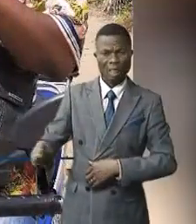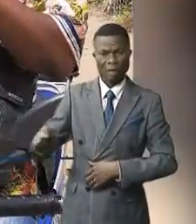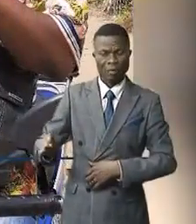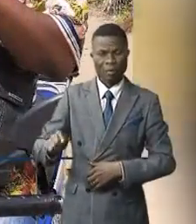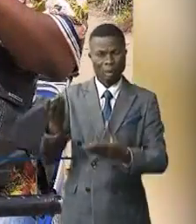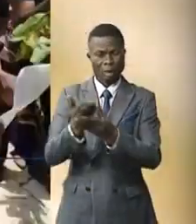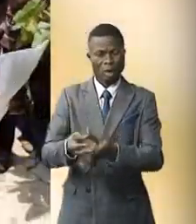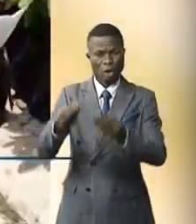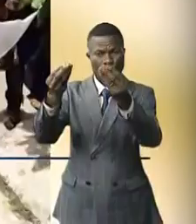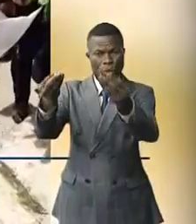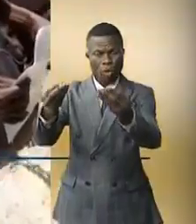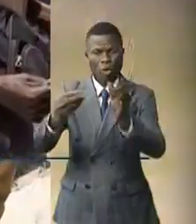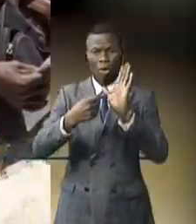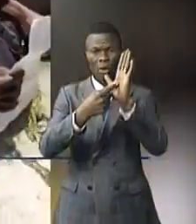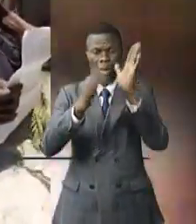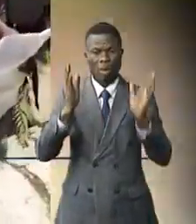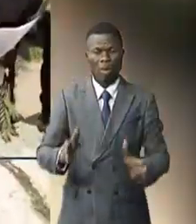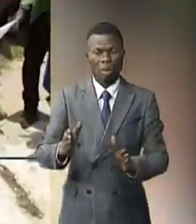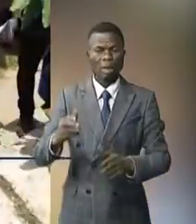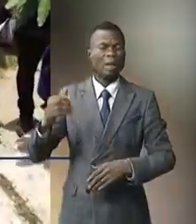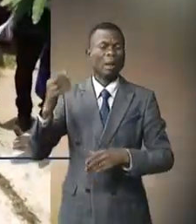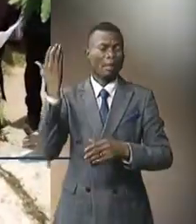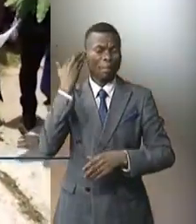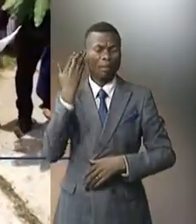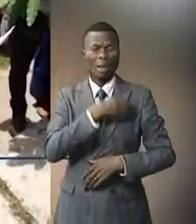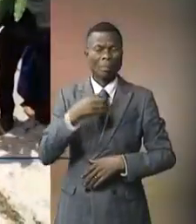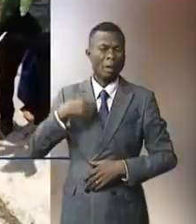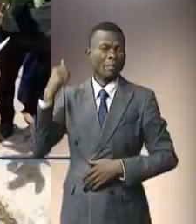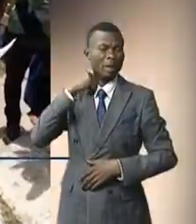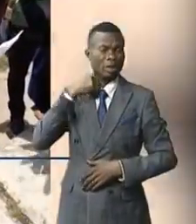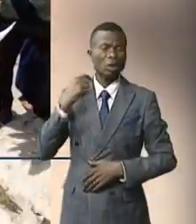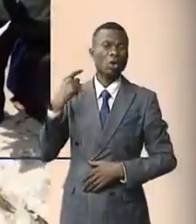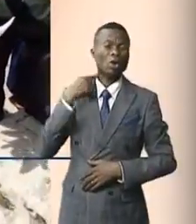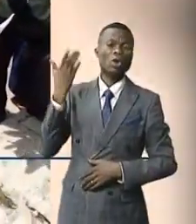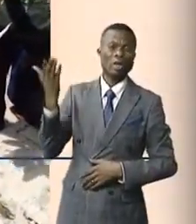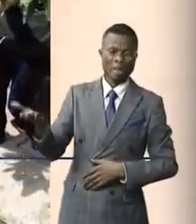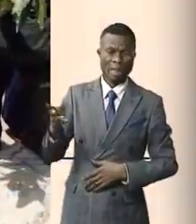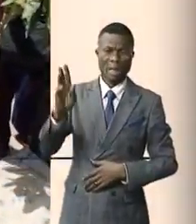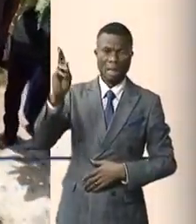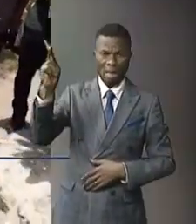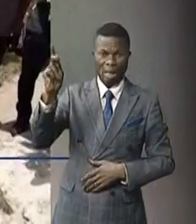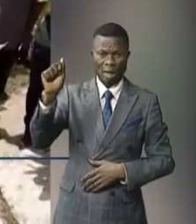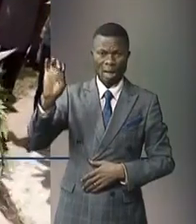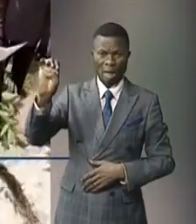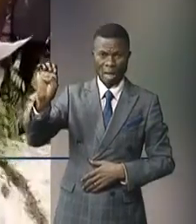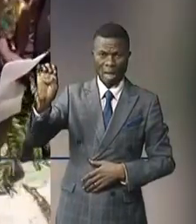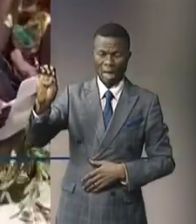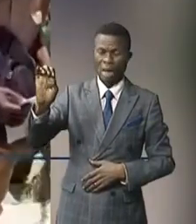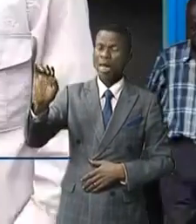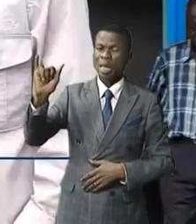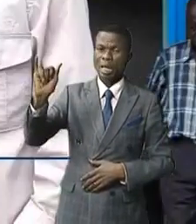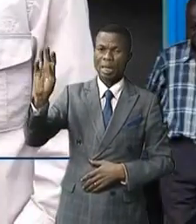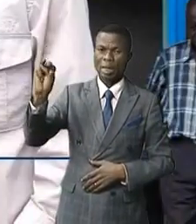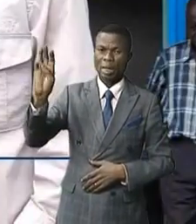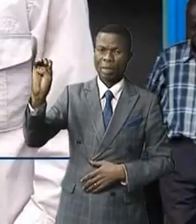mémo rendu public par le représentant des professionnels de santé du territoire de Kaemba, Kazunga Corneille, devant l'administrateur du